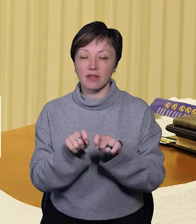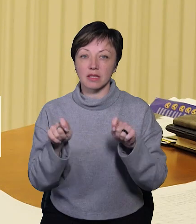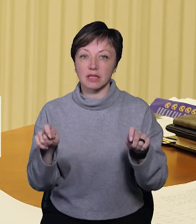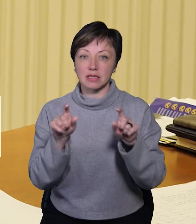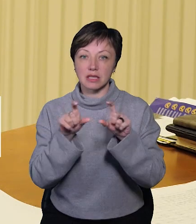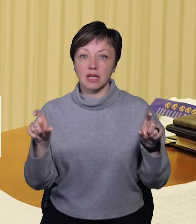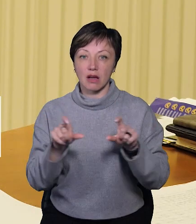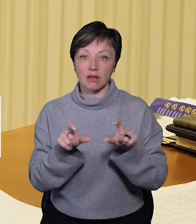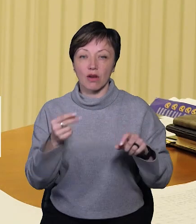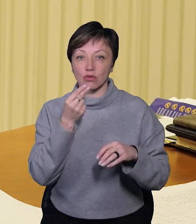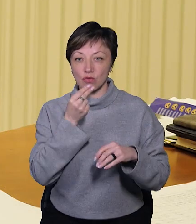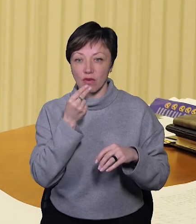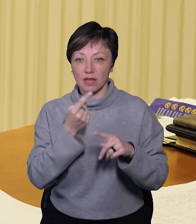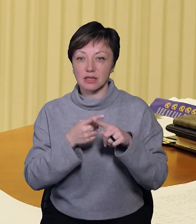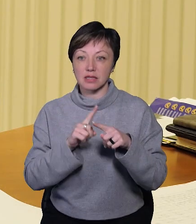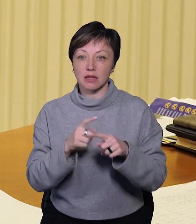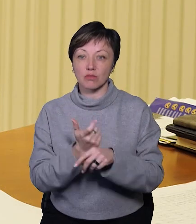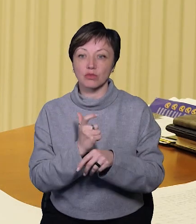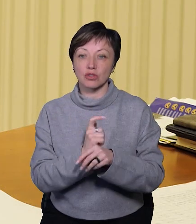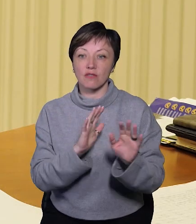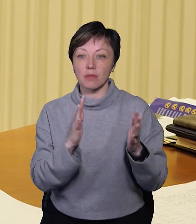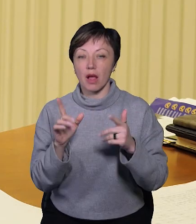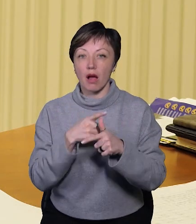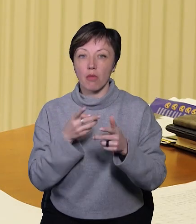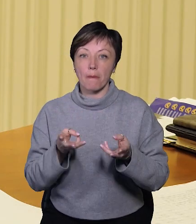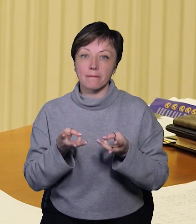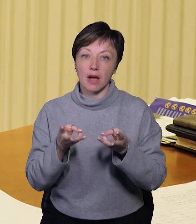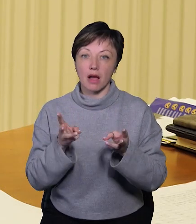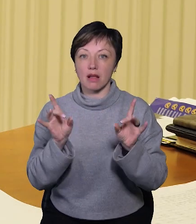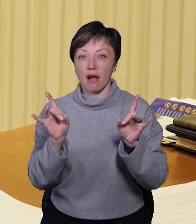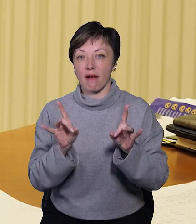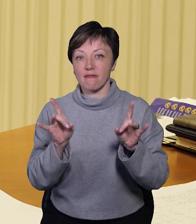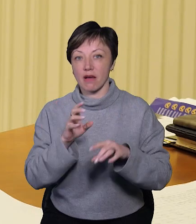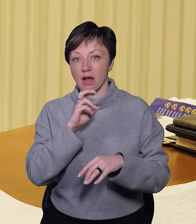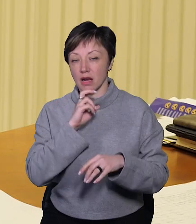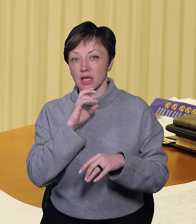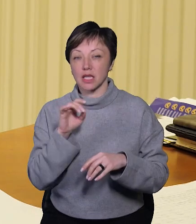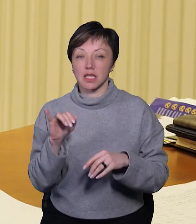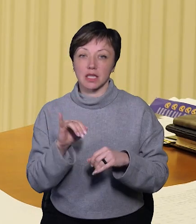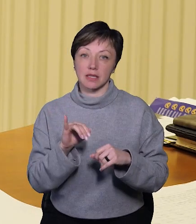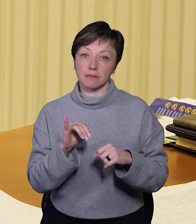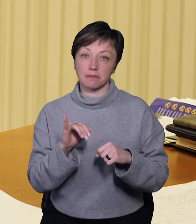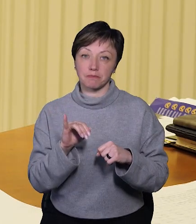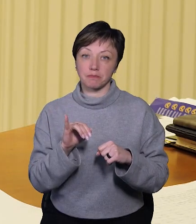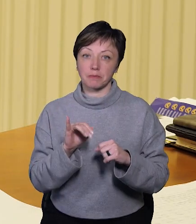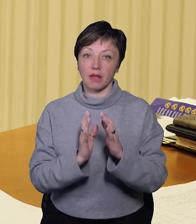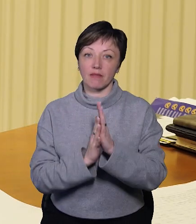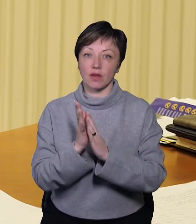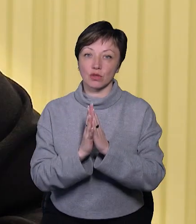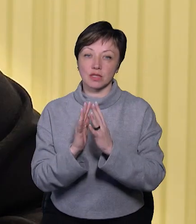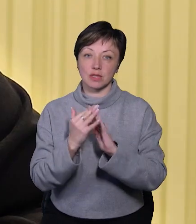закладів громадського харчування – це в більшості випадків або пекарні, або кав'ярні. І вирощування